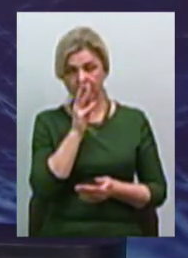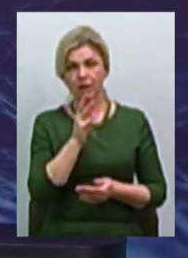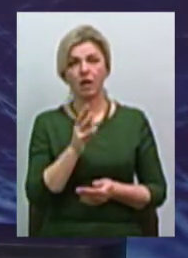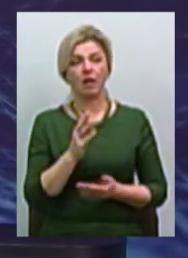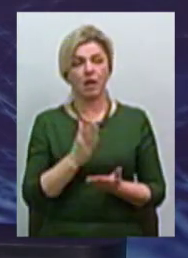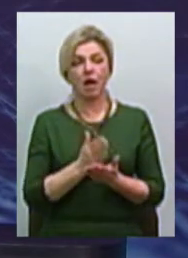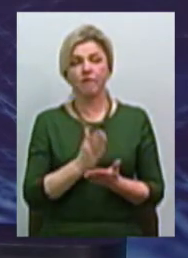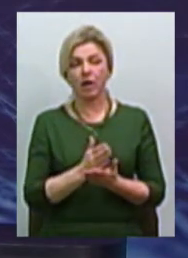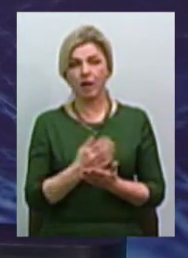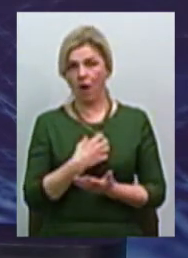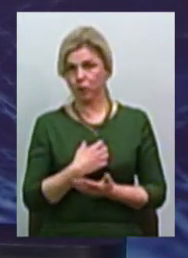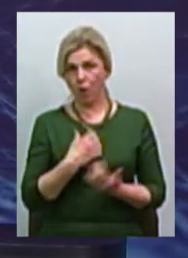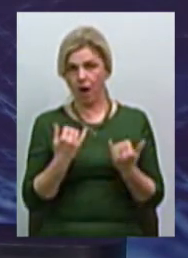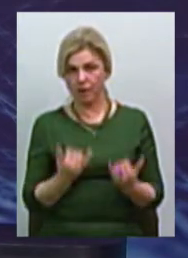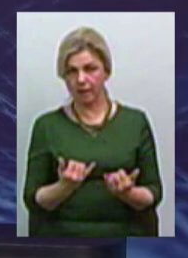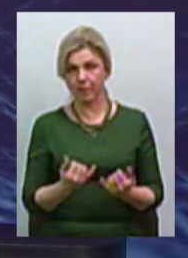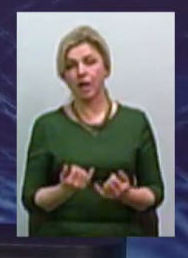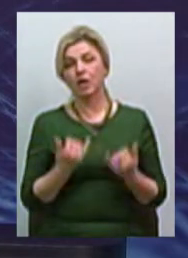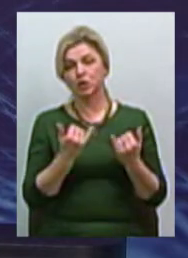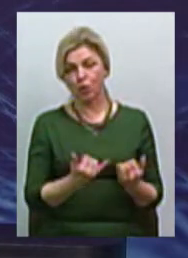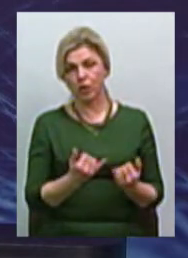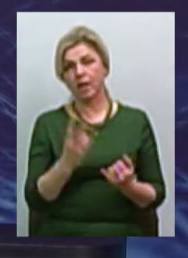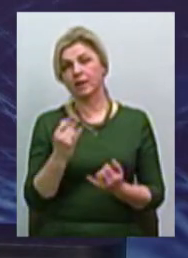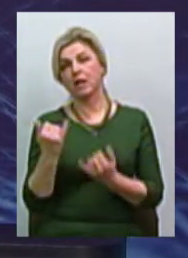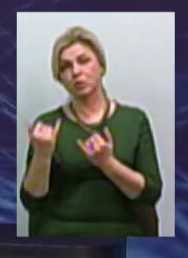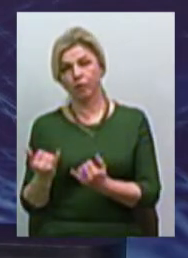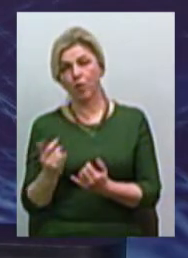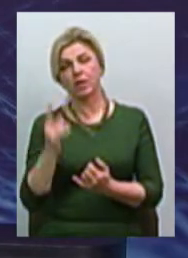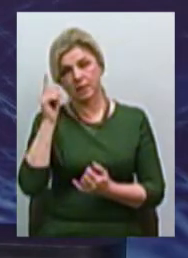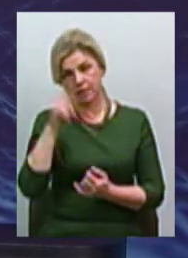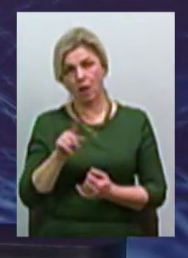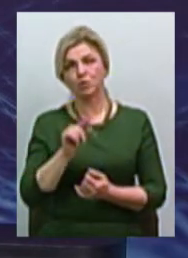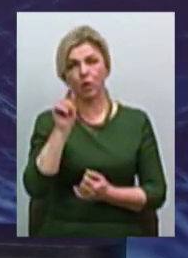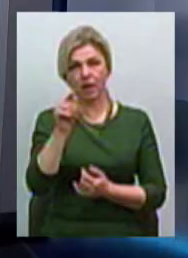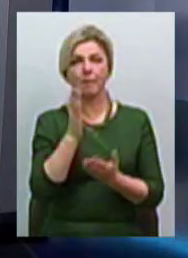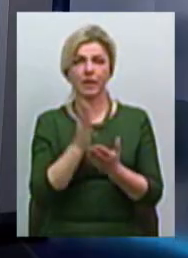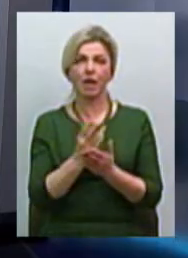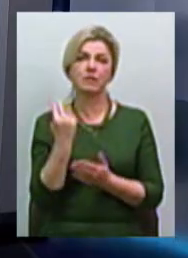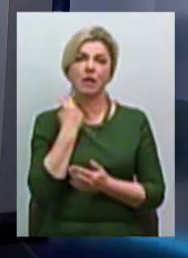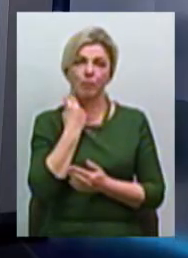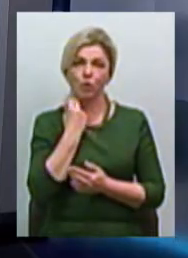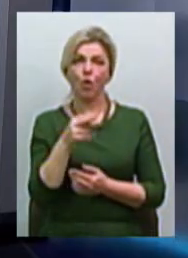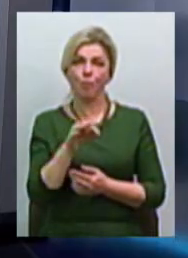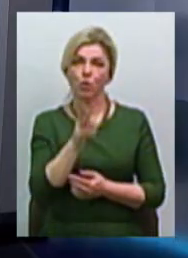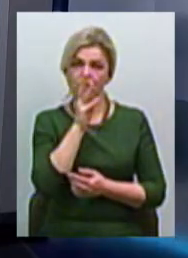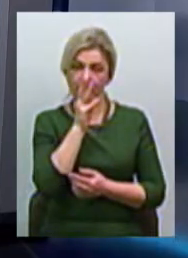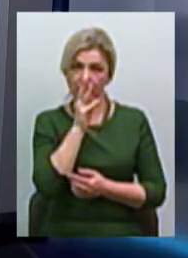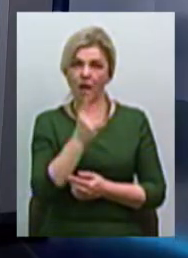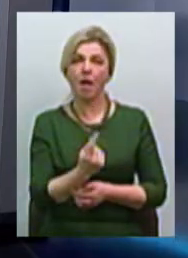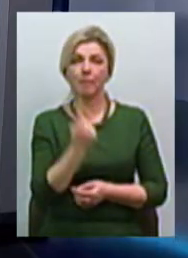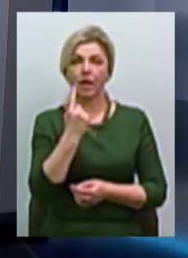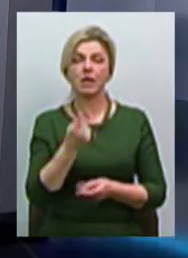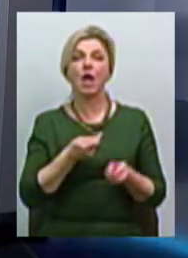скажімо так, актуальний. Тобто сьогодні на сьогодні ми знаємо, що там є заборгованість з виплати заробітної оплати. Перш за все, треба керівника